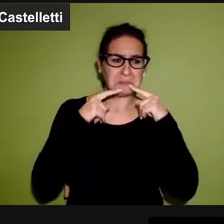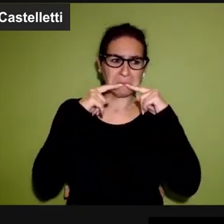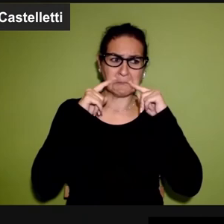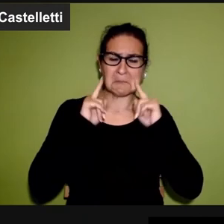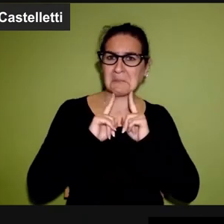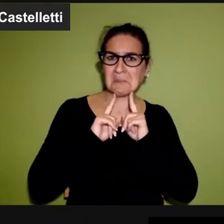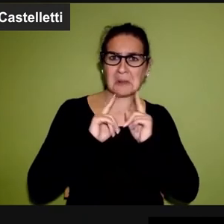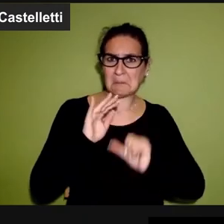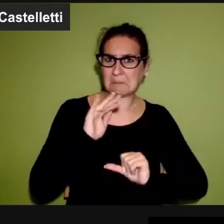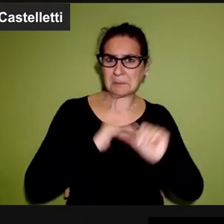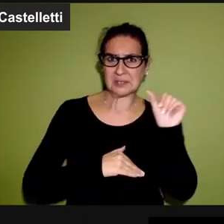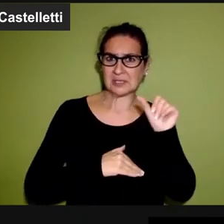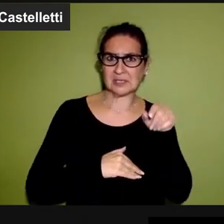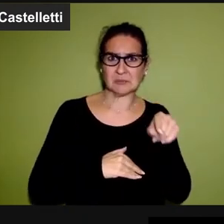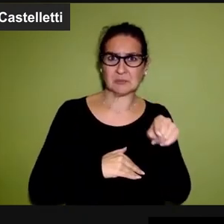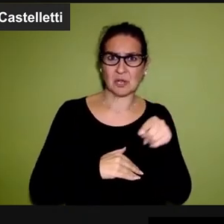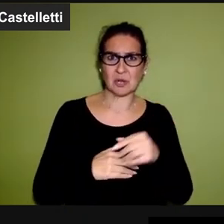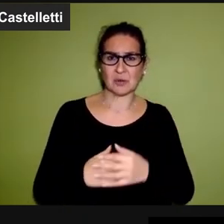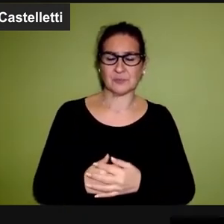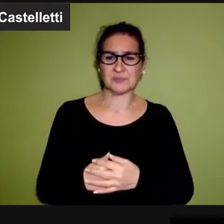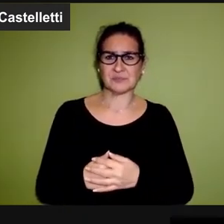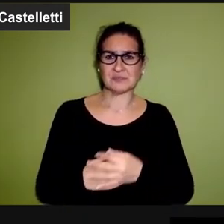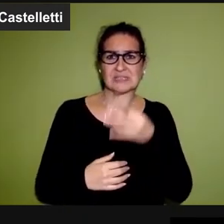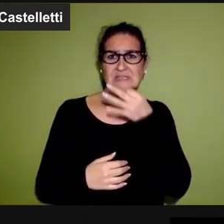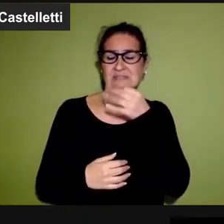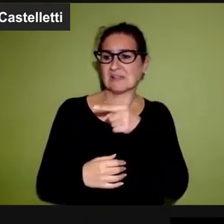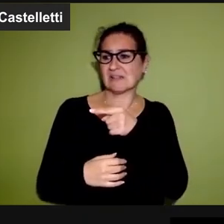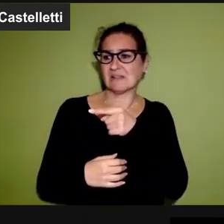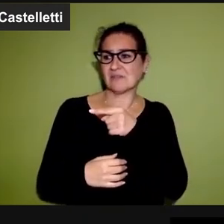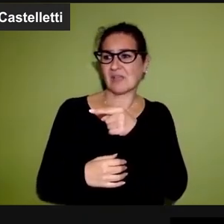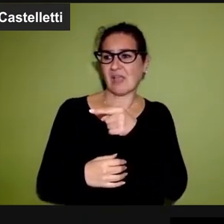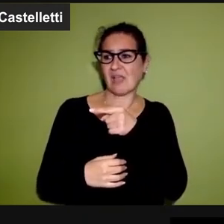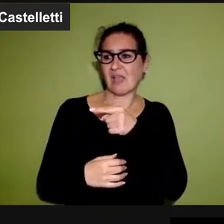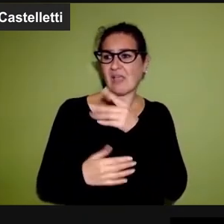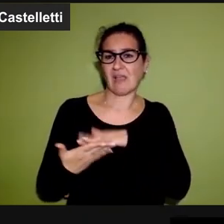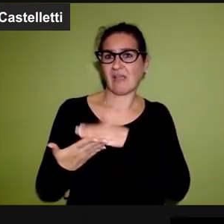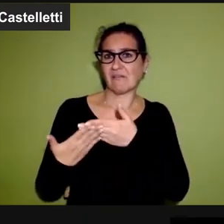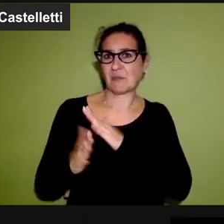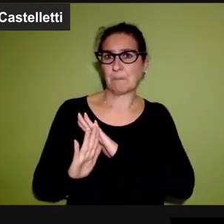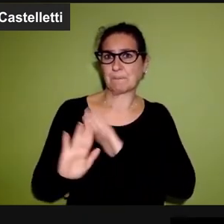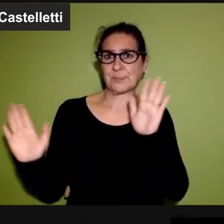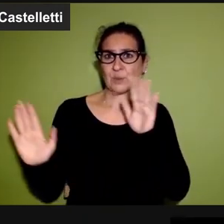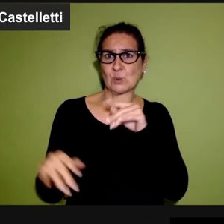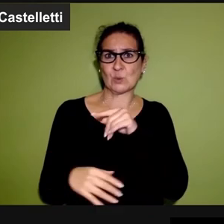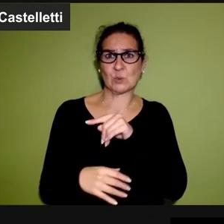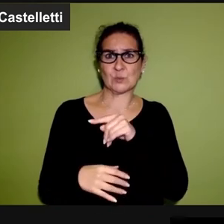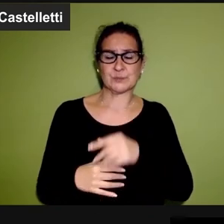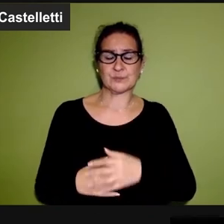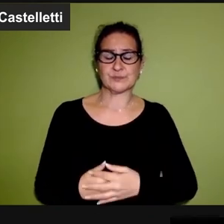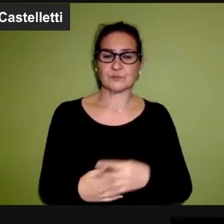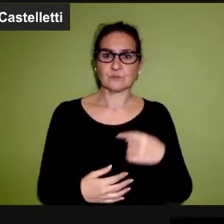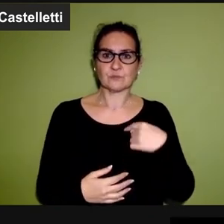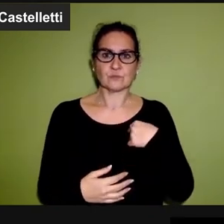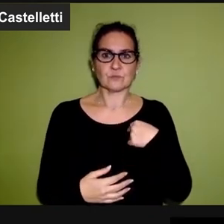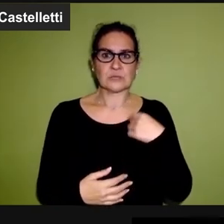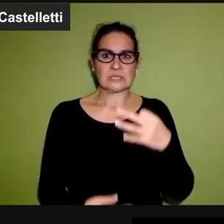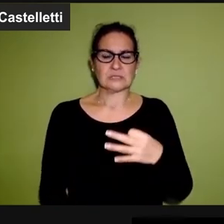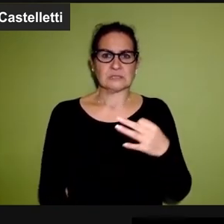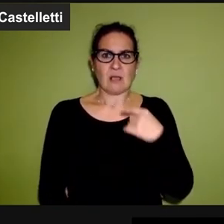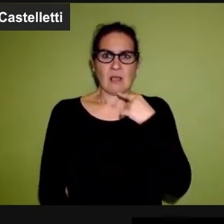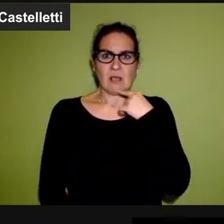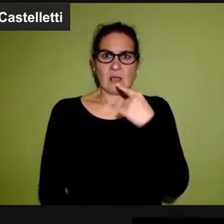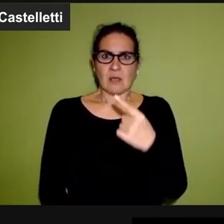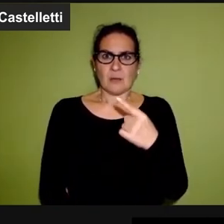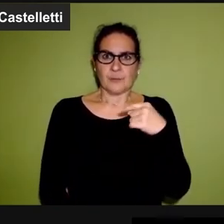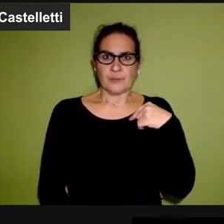infelice. Io ho sempre parlato, quando ho